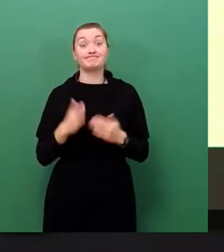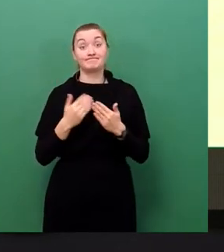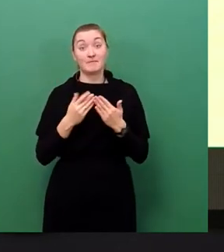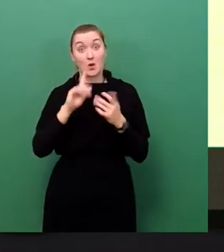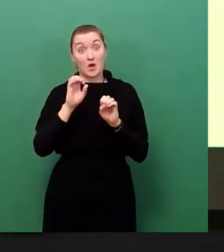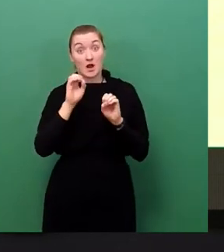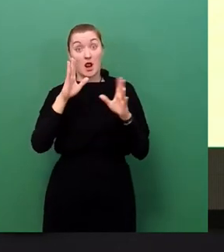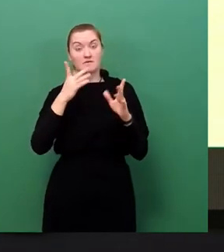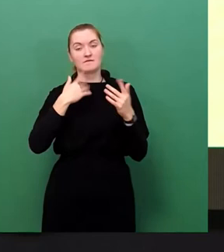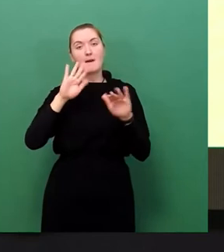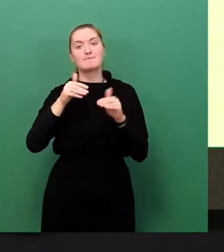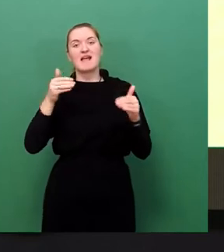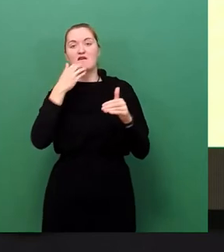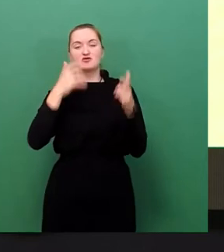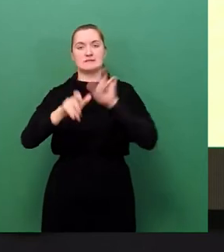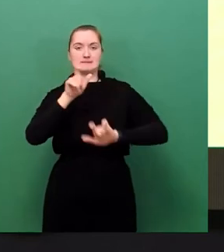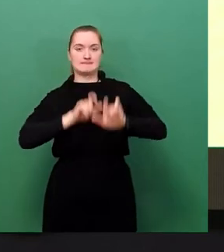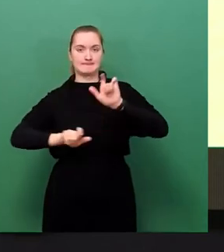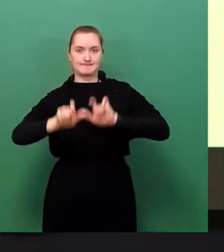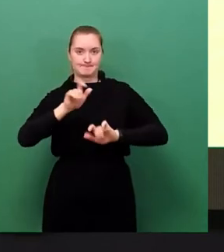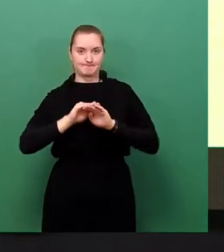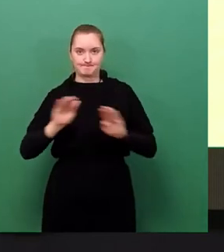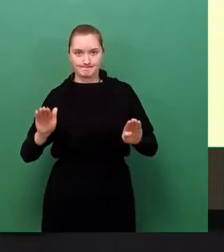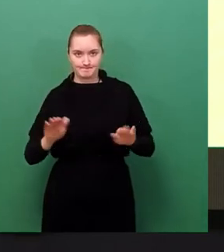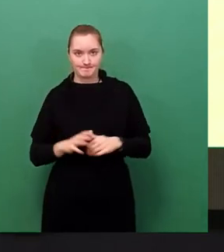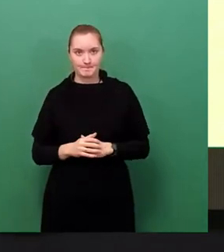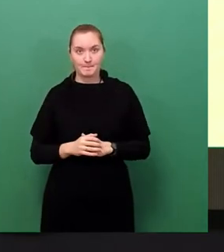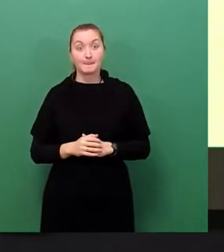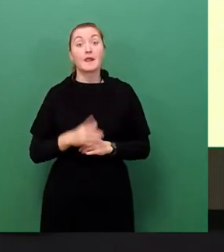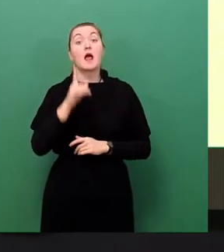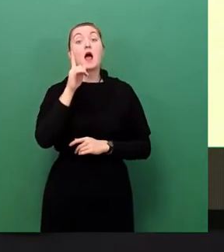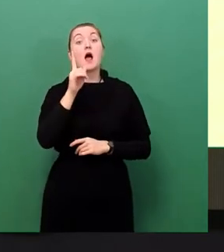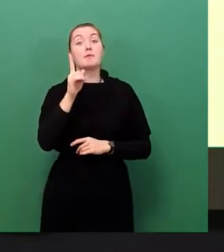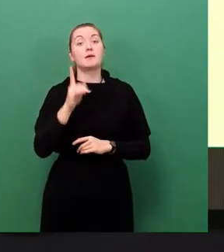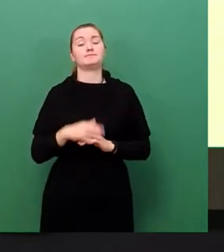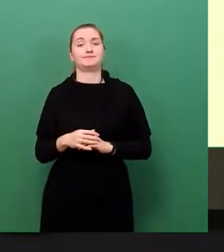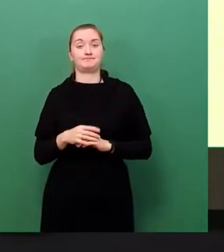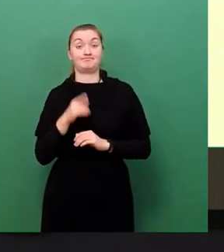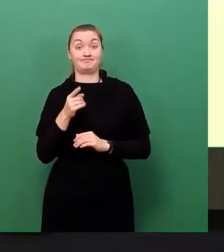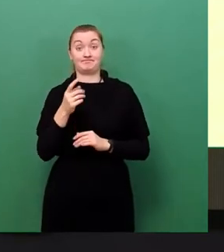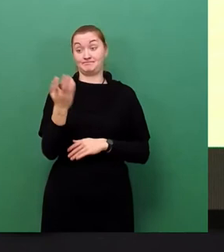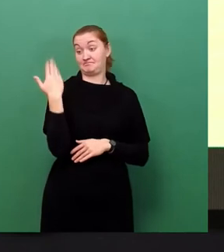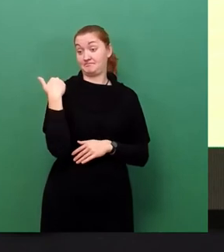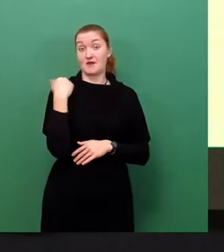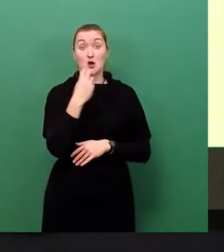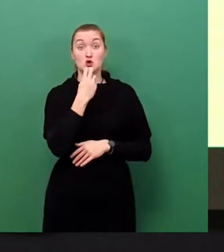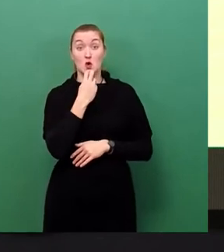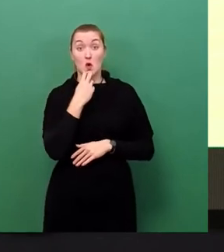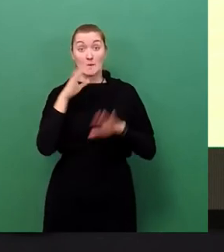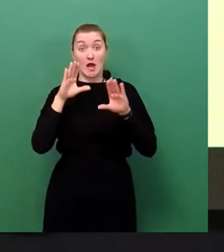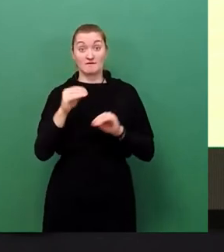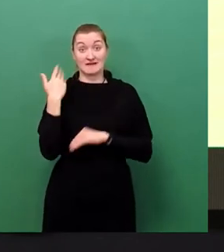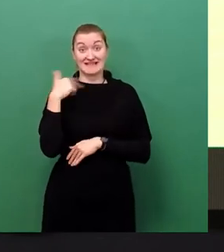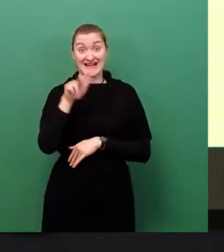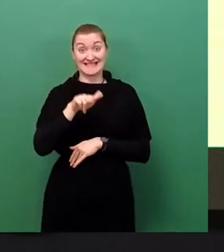ein Blackout verhindert wird. Allerdings hat dieser Blackout, den wir hatten, dieser Stromausfall am 13. September,